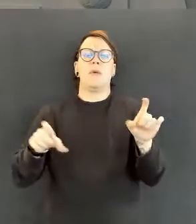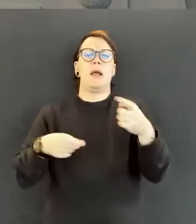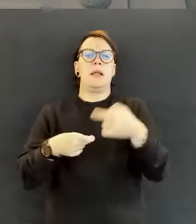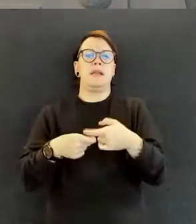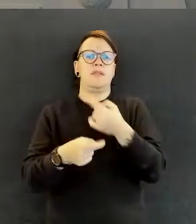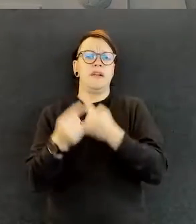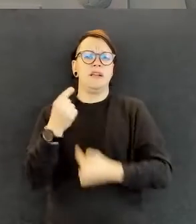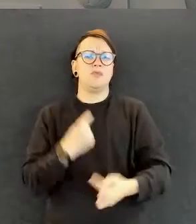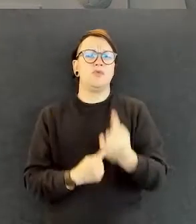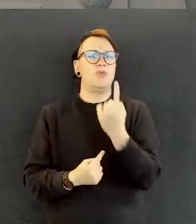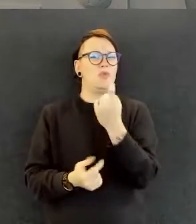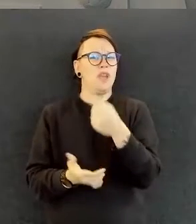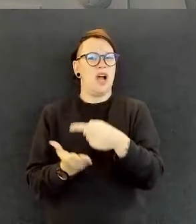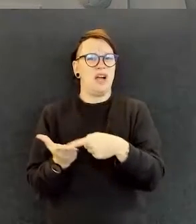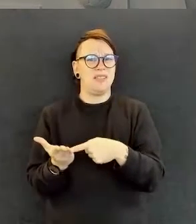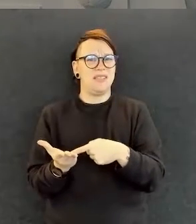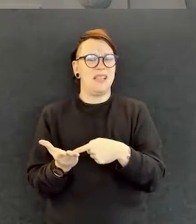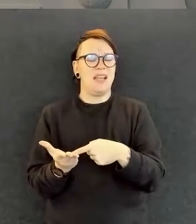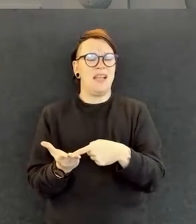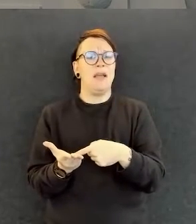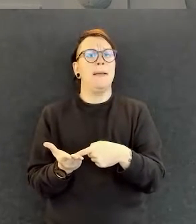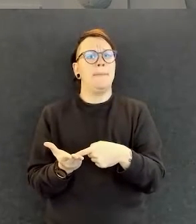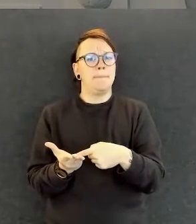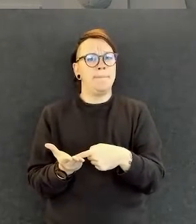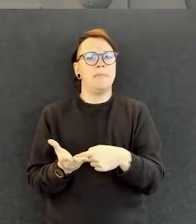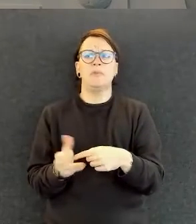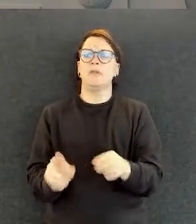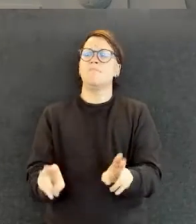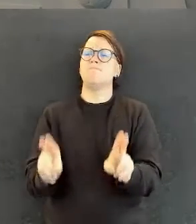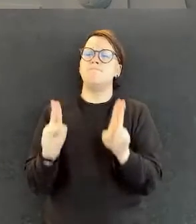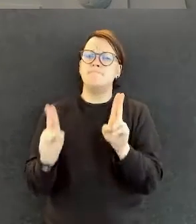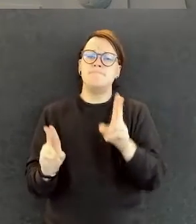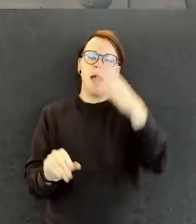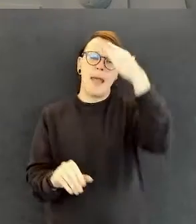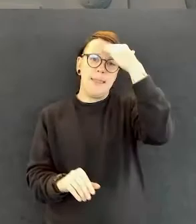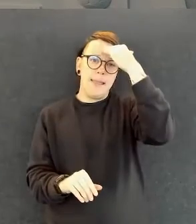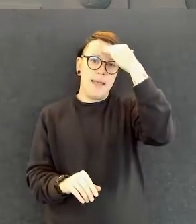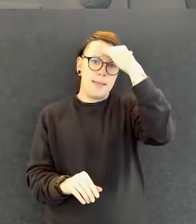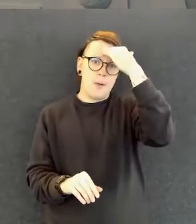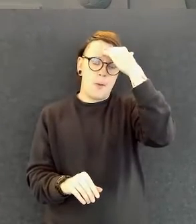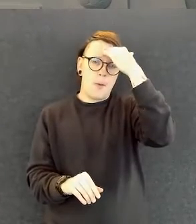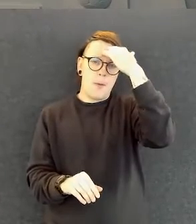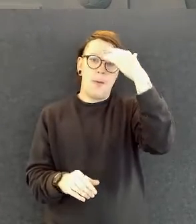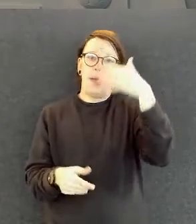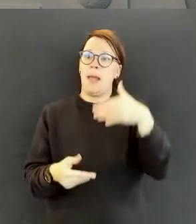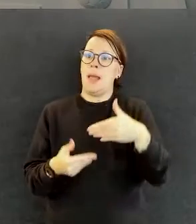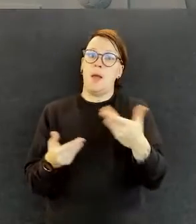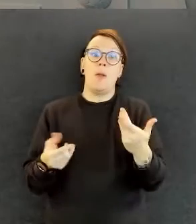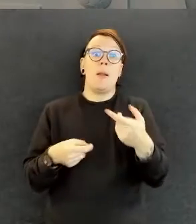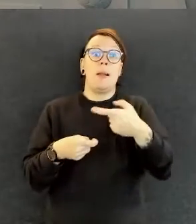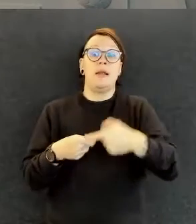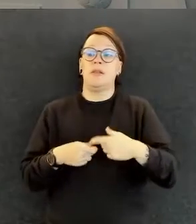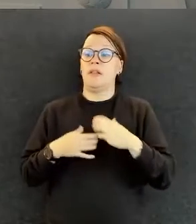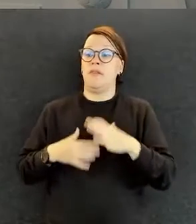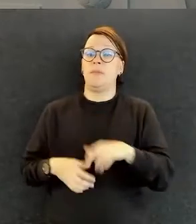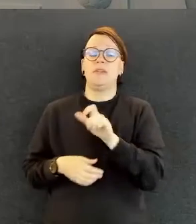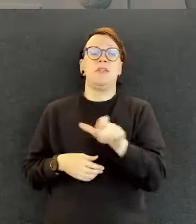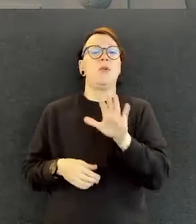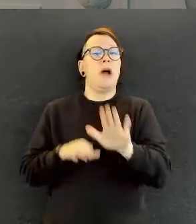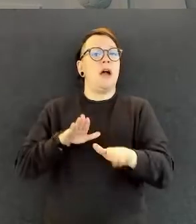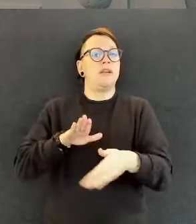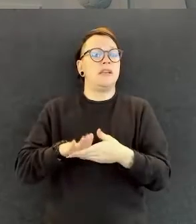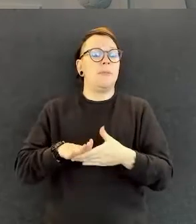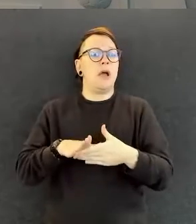olemassa semmoista oikeaa tietoa asiasta, että mikä on se vammaisten henkilöiden asema työelämässä liikunnan ja urheilun